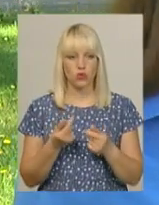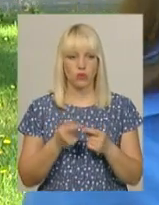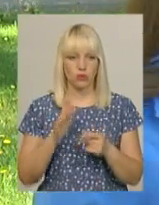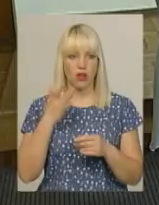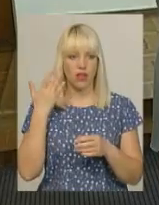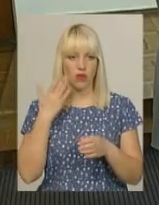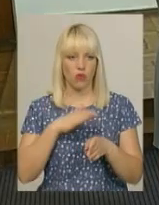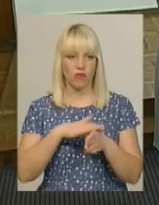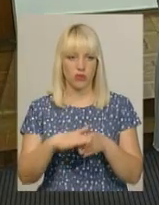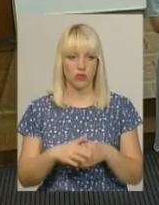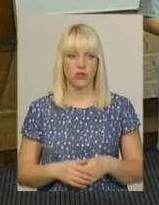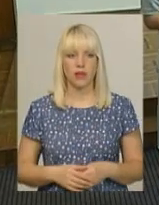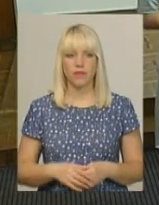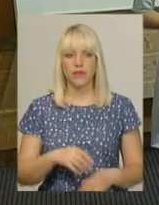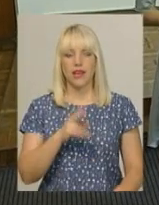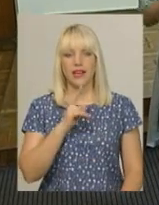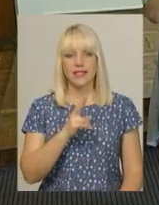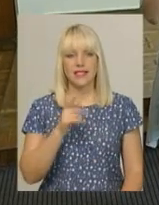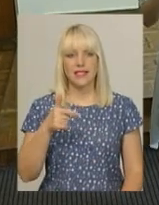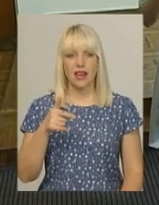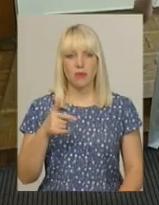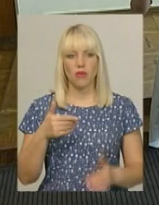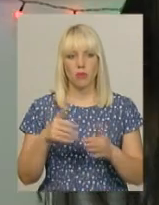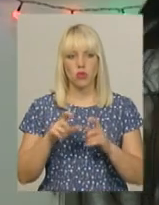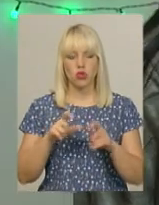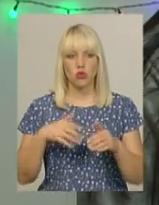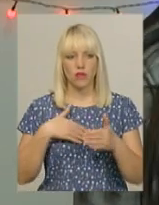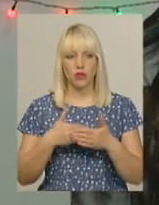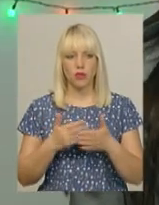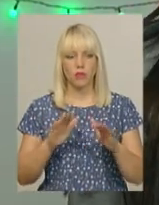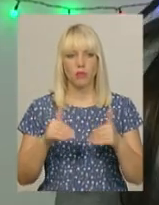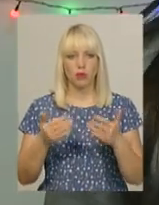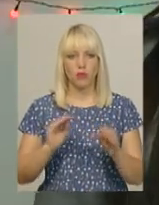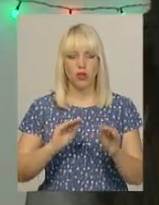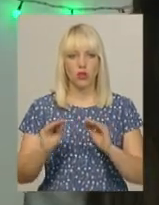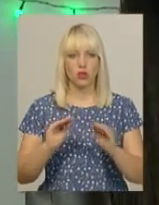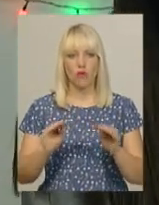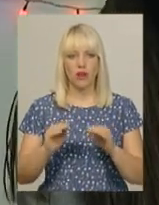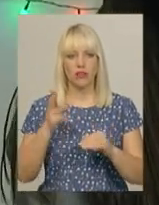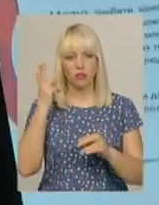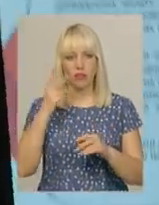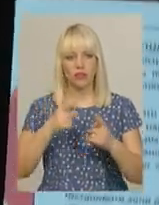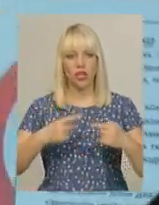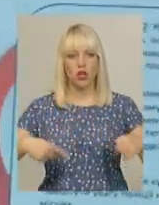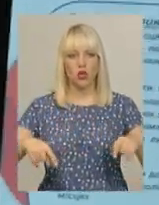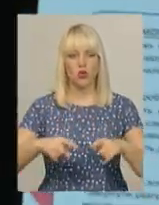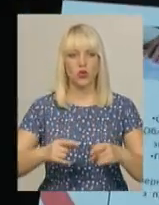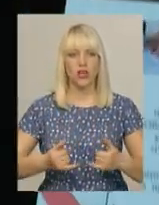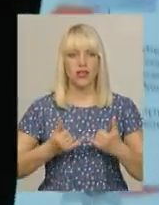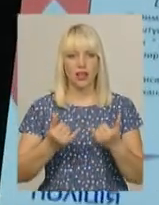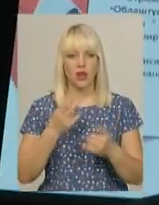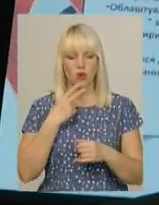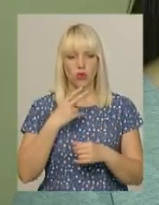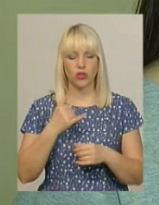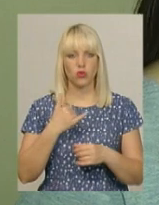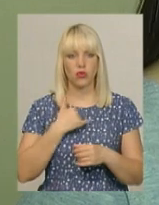у реалізації. Крістіна Гребенко, випускниця школи волонтерів, пропонує облаштувати у Хмельницькому зони для куріння. У нас в місті багато